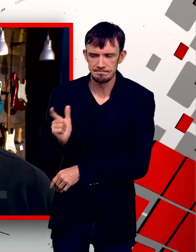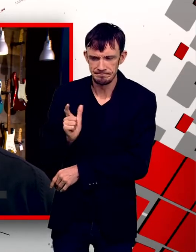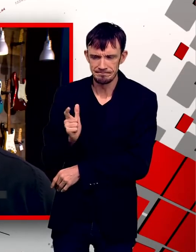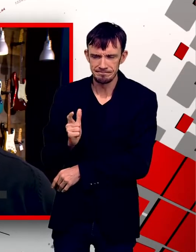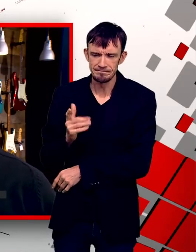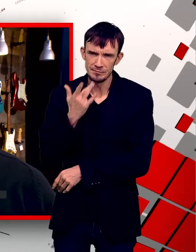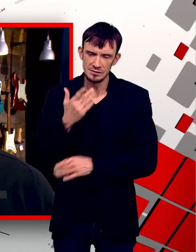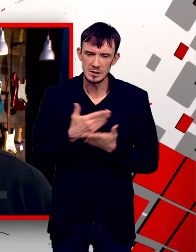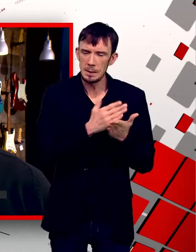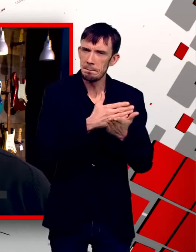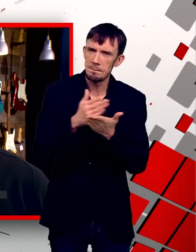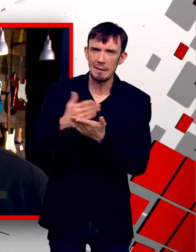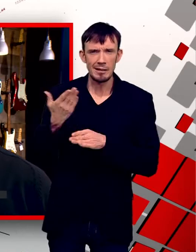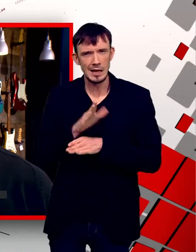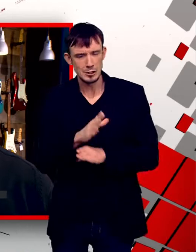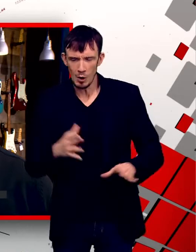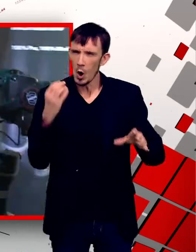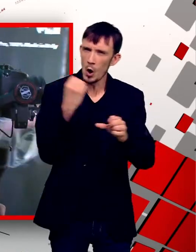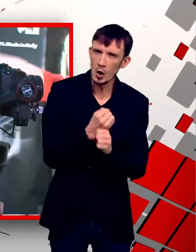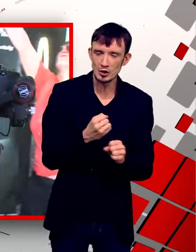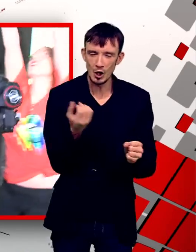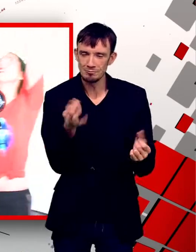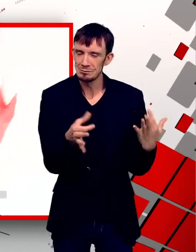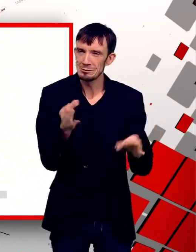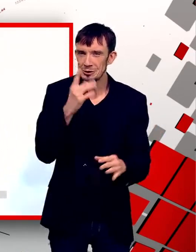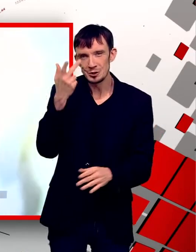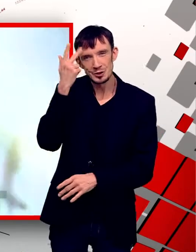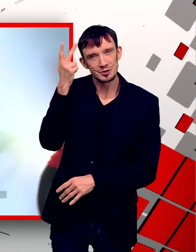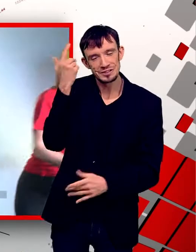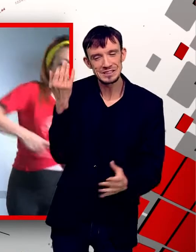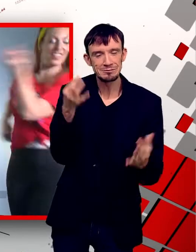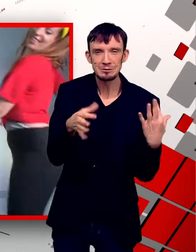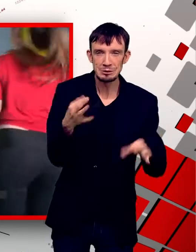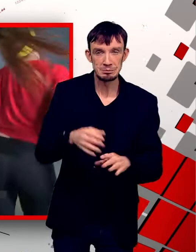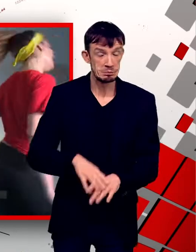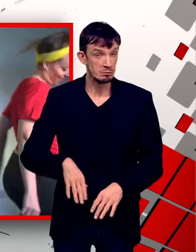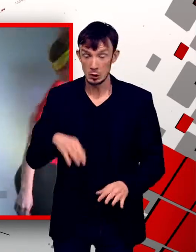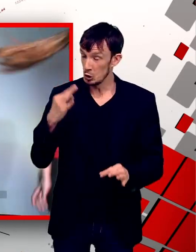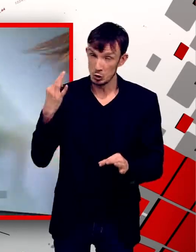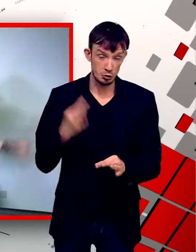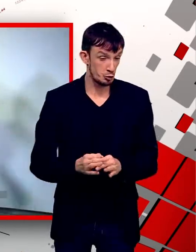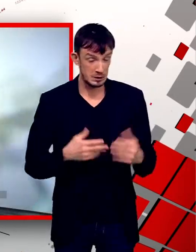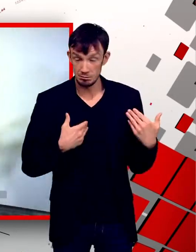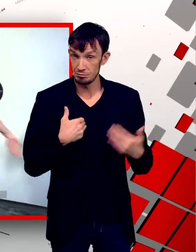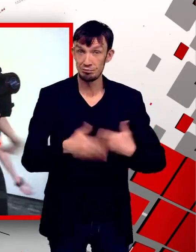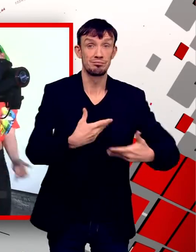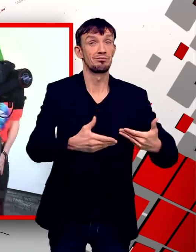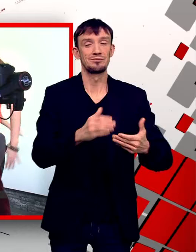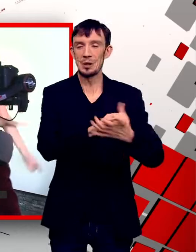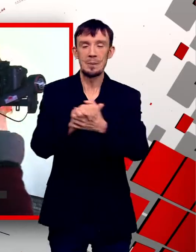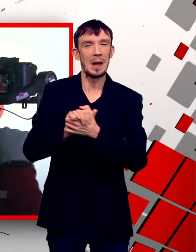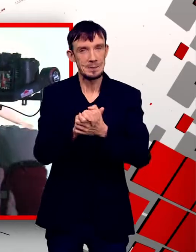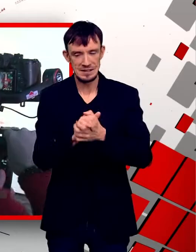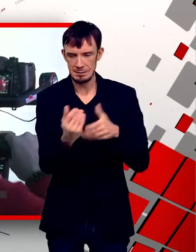avec nos amis musiciens et artistes. Et immédiatement, comme un vent positif qui ravive une flamme, les amis artistes ont